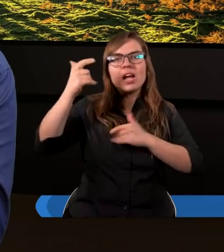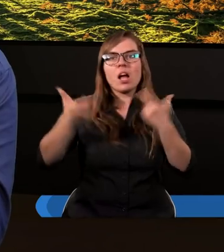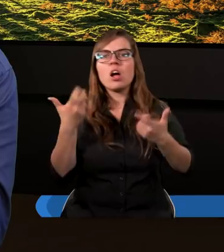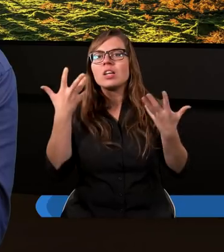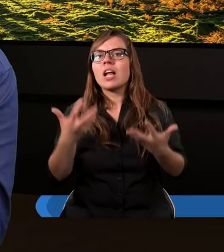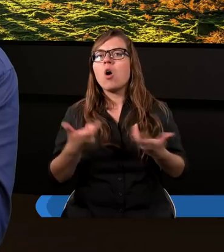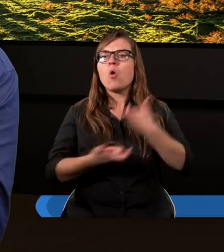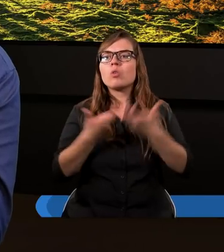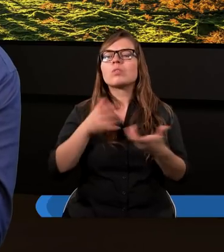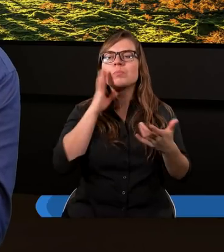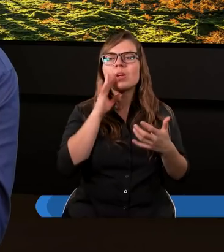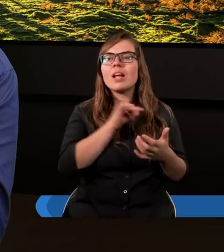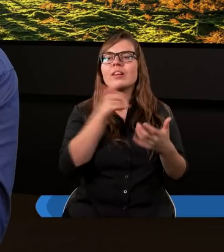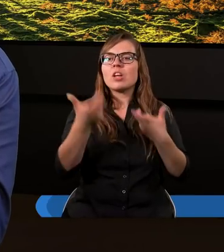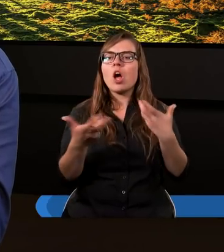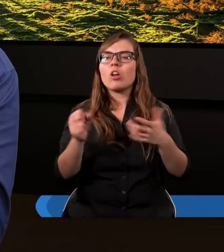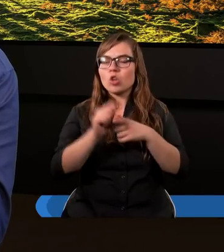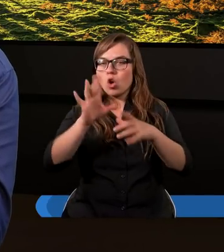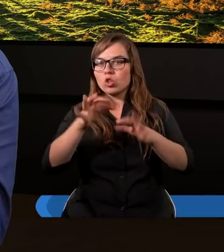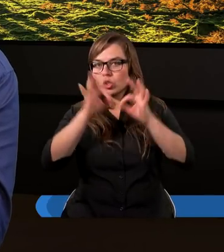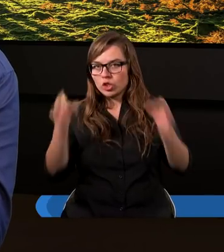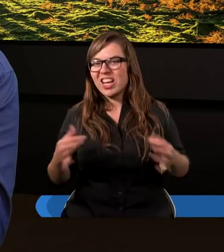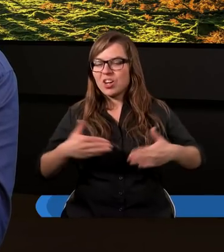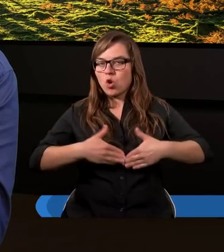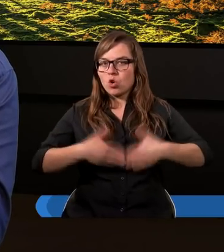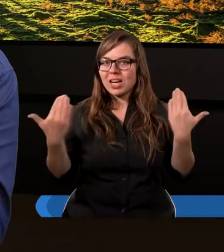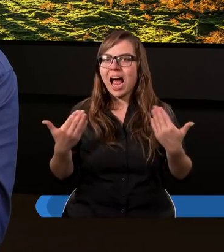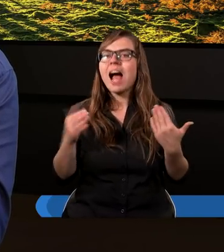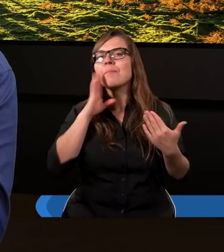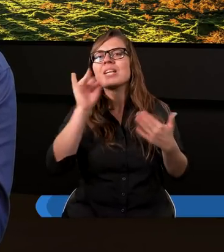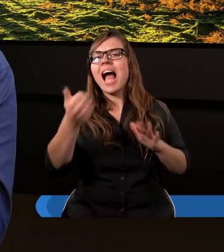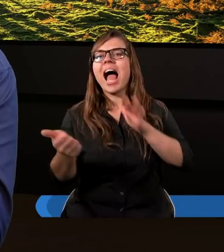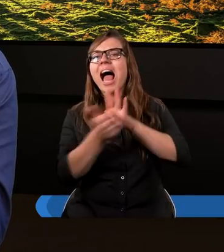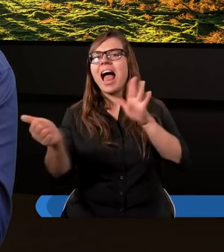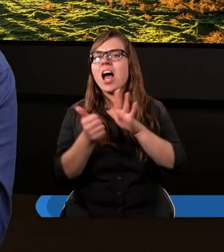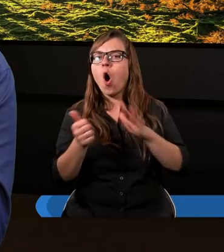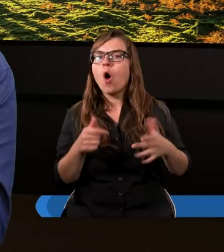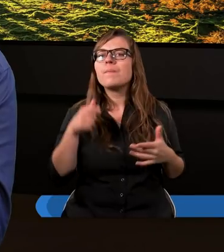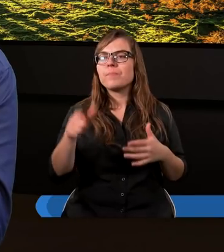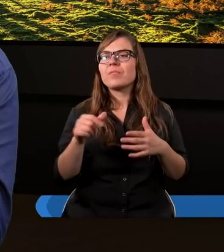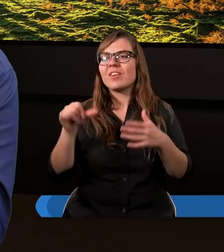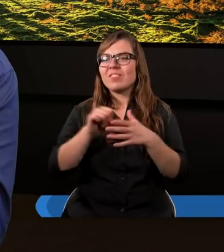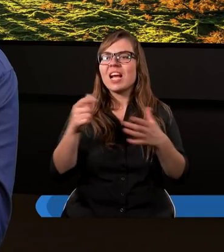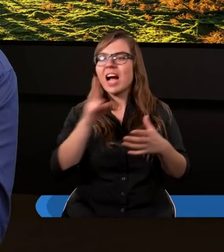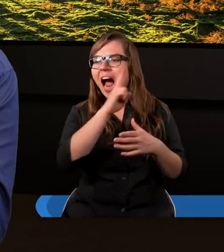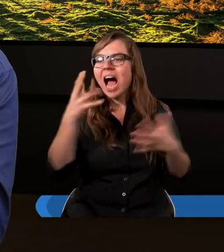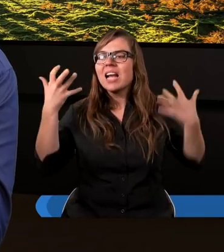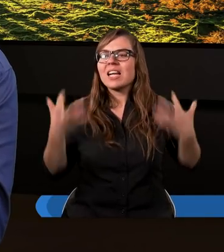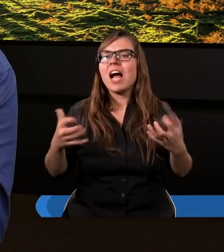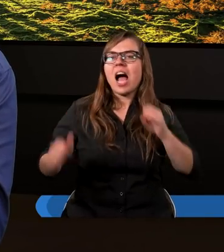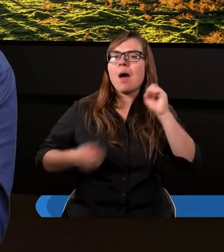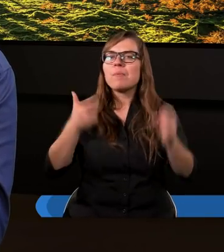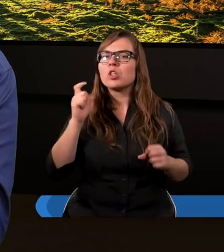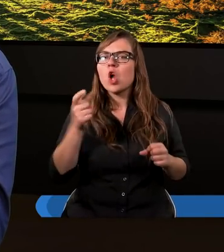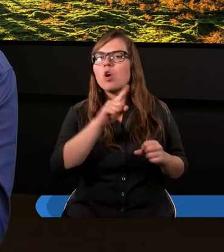uczyńmy sobie imię. To, co do dzisiejszego dnia, jak echo przez wieki, każdy chce, aby